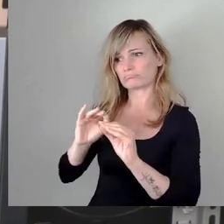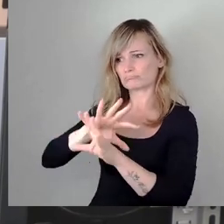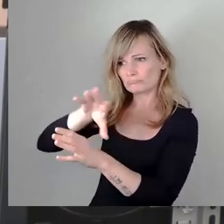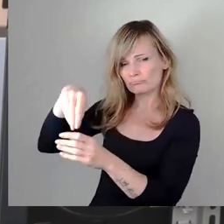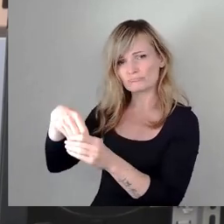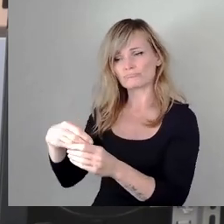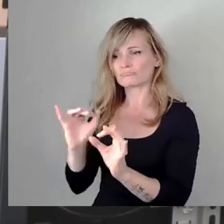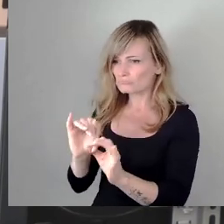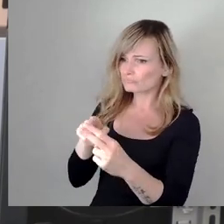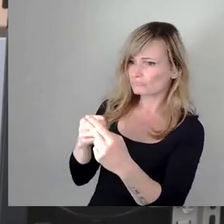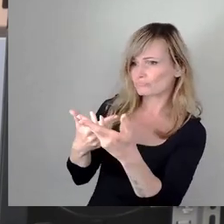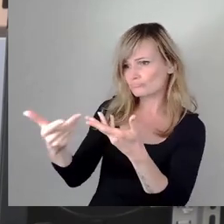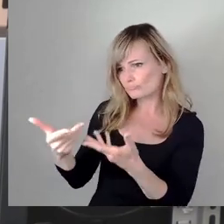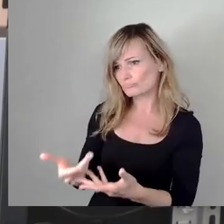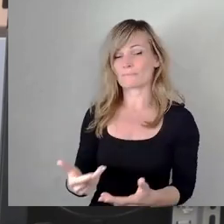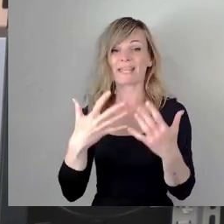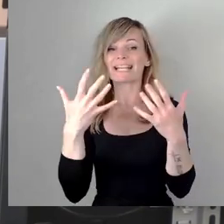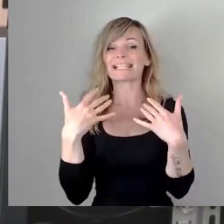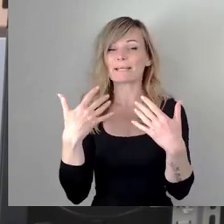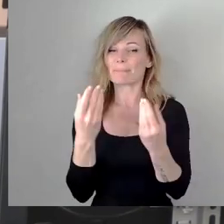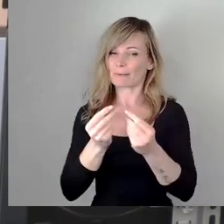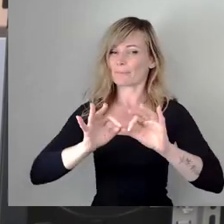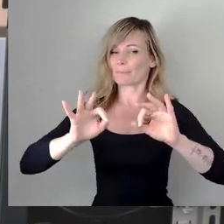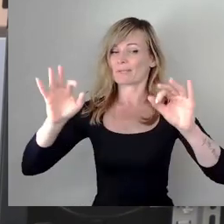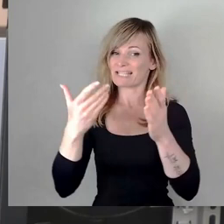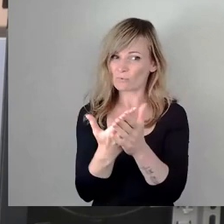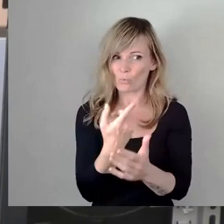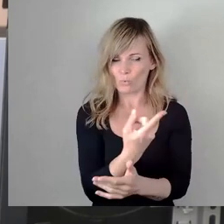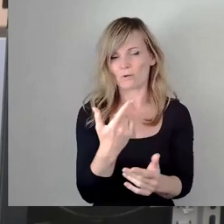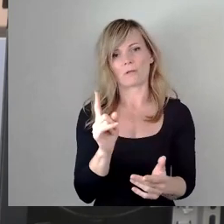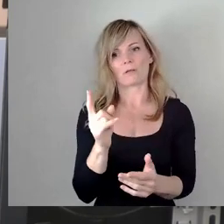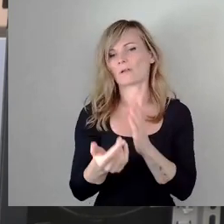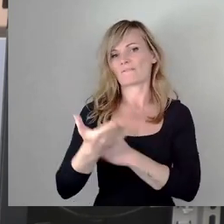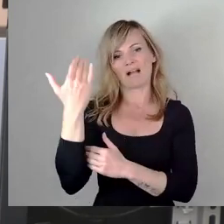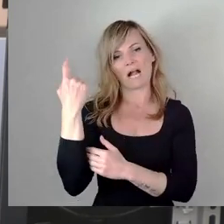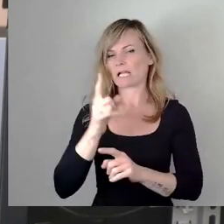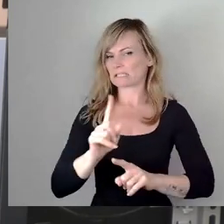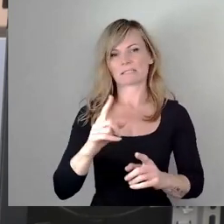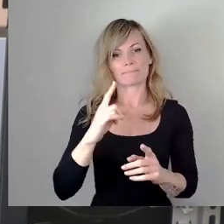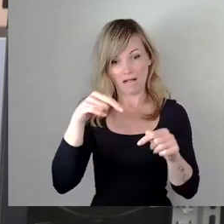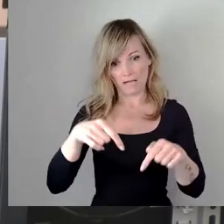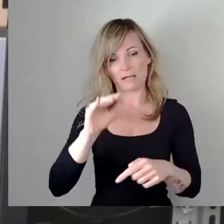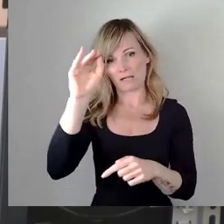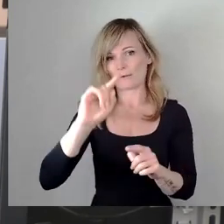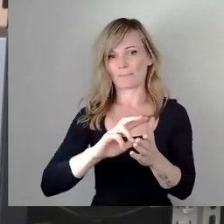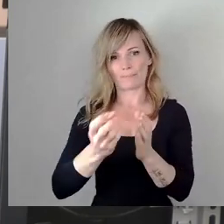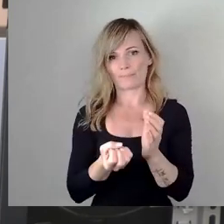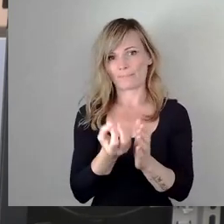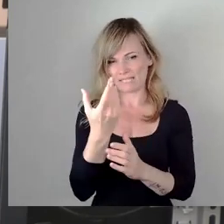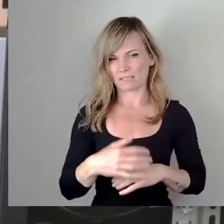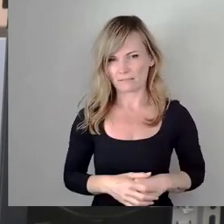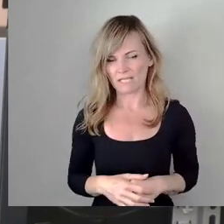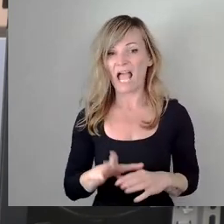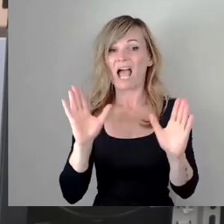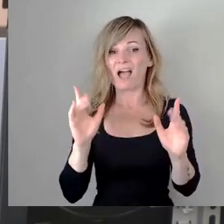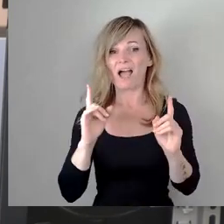Stadt bestimmt, werden solche Akte der Aggression der Vergangenheit angehören. Solange aber Hass und Hetze auf